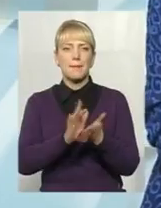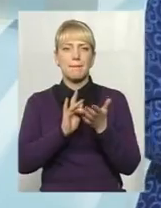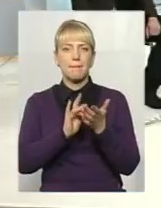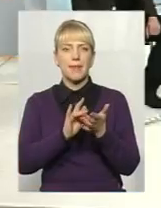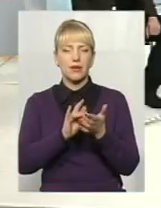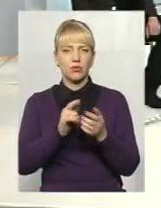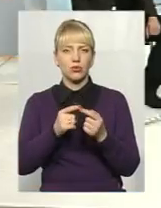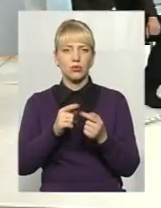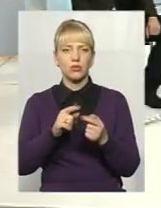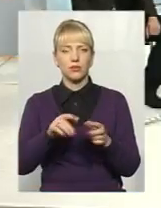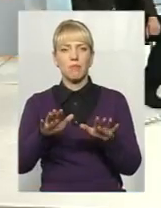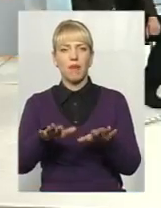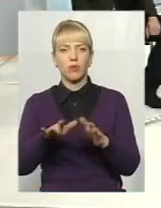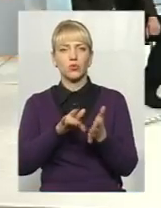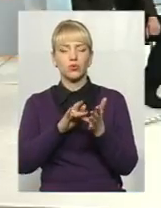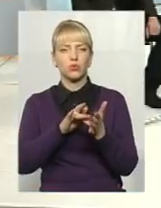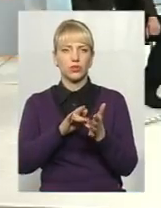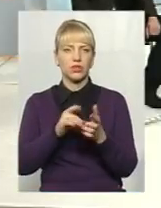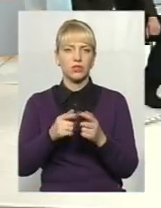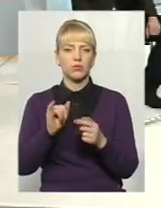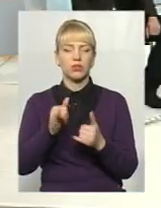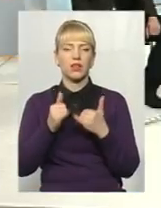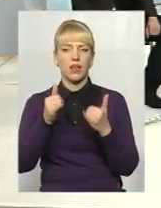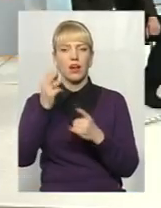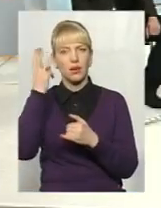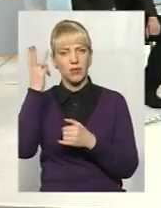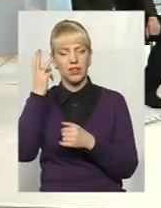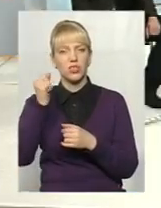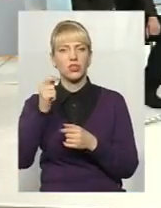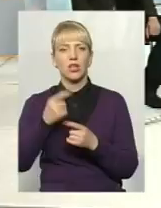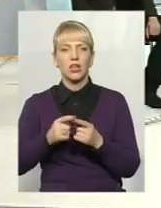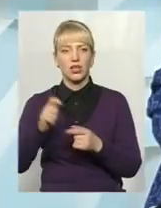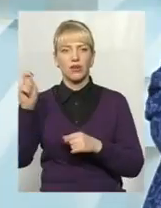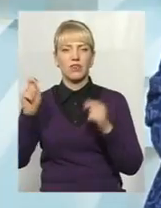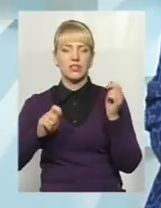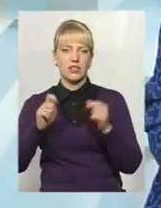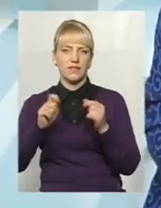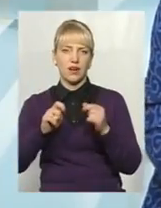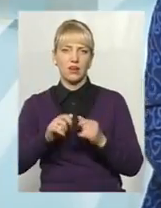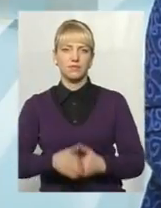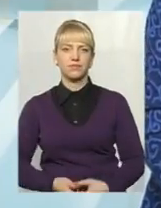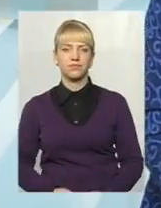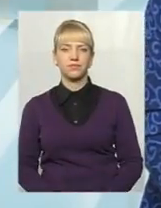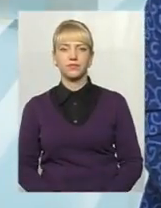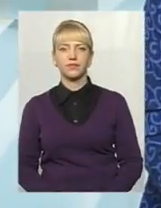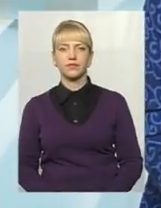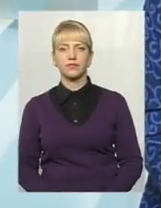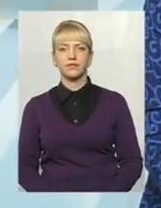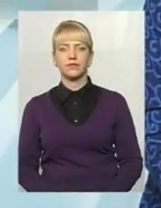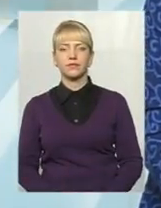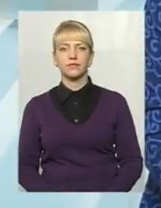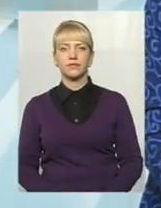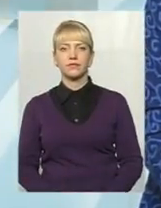Хмельниччини і саме фестивальною мекою. Давайте поглянемо, як це відбувається. Далі продовжуємо.